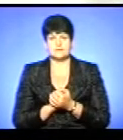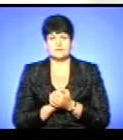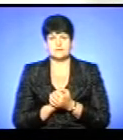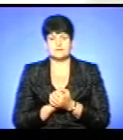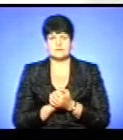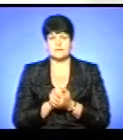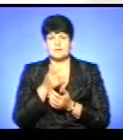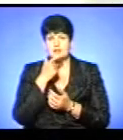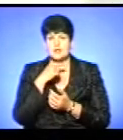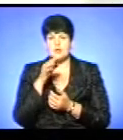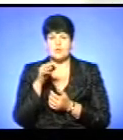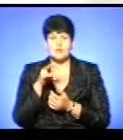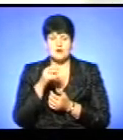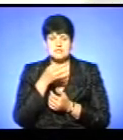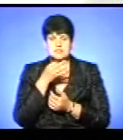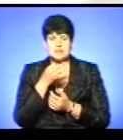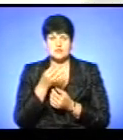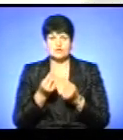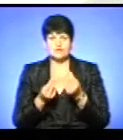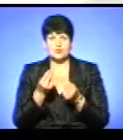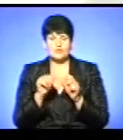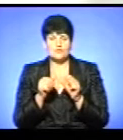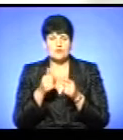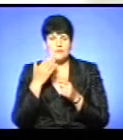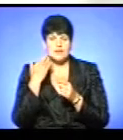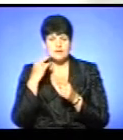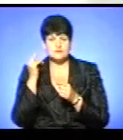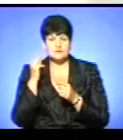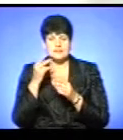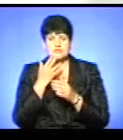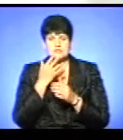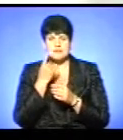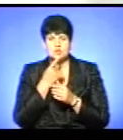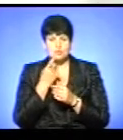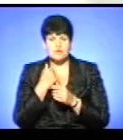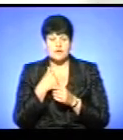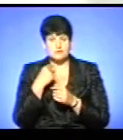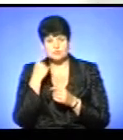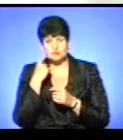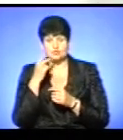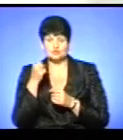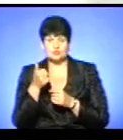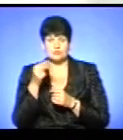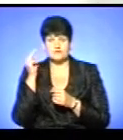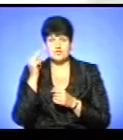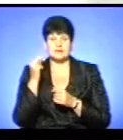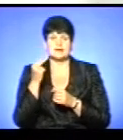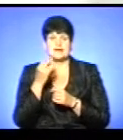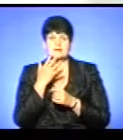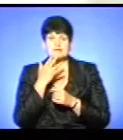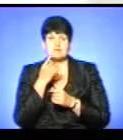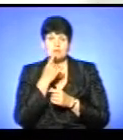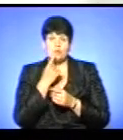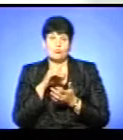Пані Воля сказала, що в ігровій формі легше вивчати іноземні мови. Мені здається, що дуже добре вивчати іноземні мови, подорожуючи